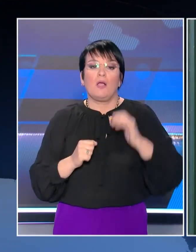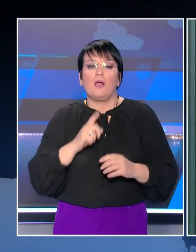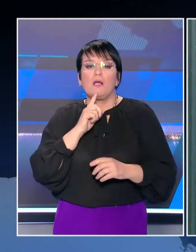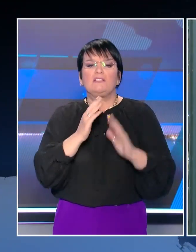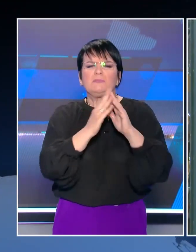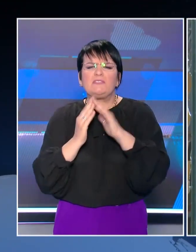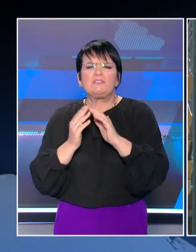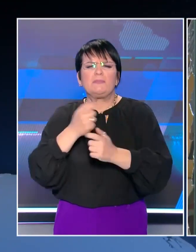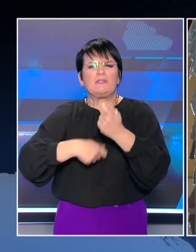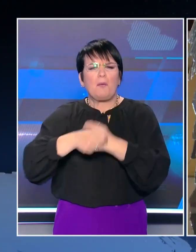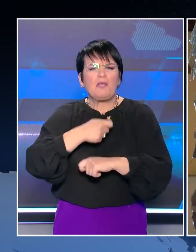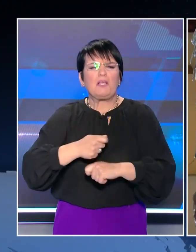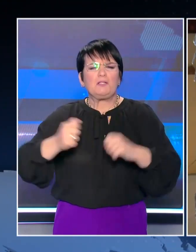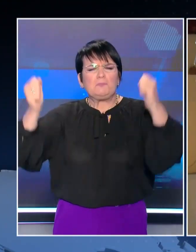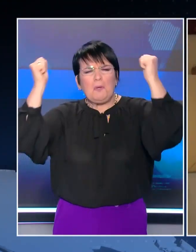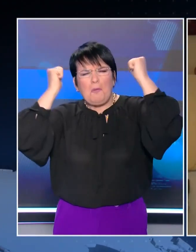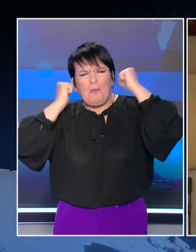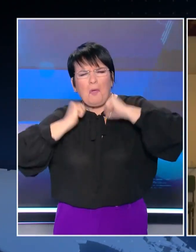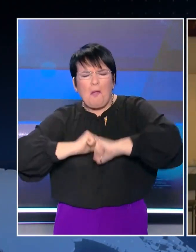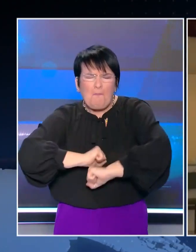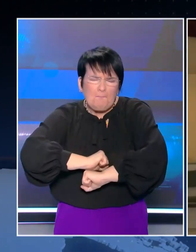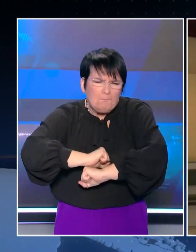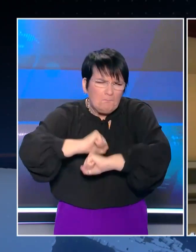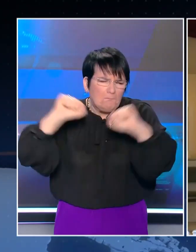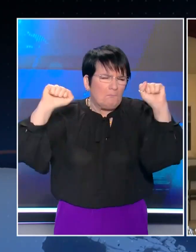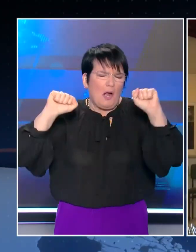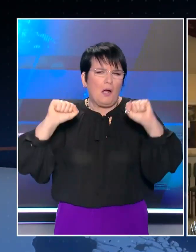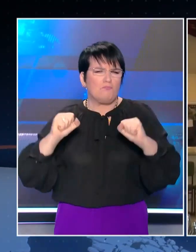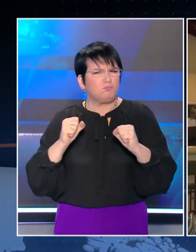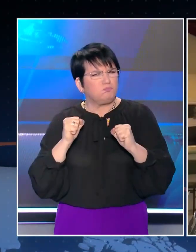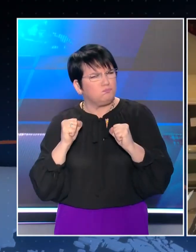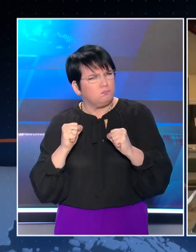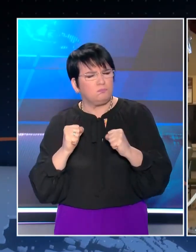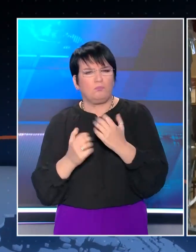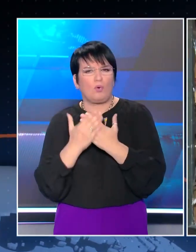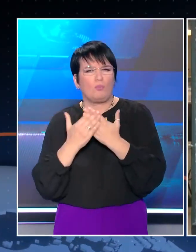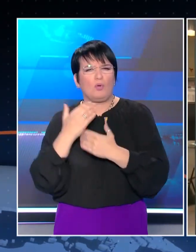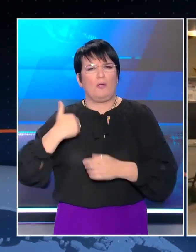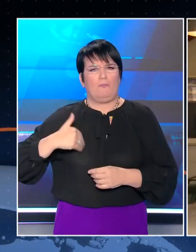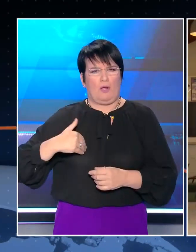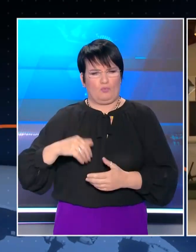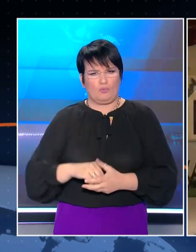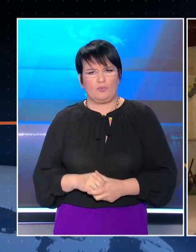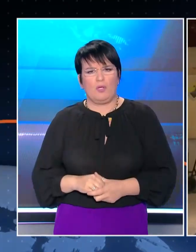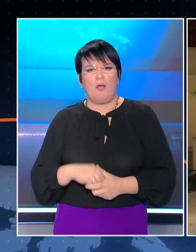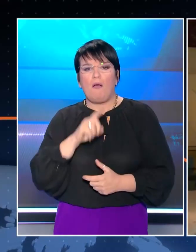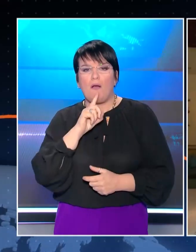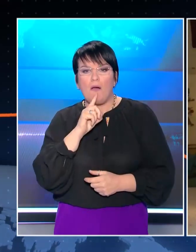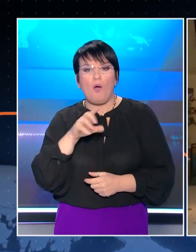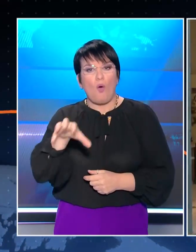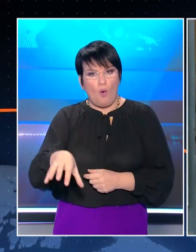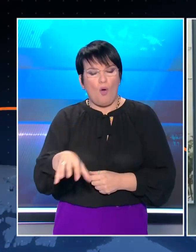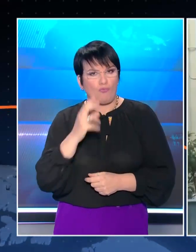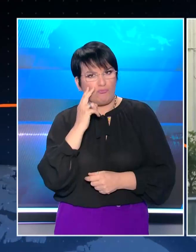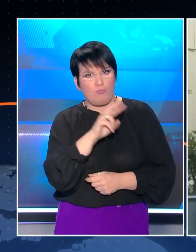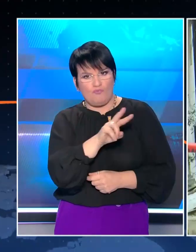επιχειρήσεις που υπέστησαν μεγάλες ζημιές από την ισχυρή έκρηξη που σημειώθηκε στο Μαρούσι σήμερα το πρωί. Μεταξύ αυτών και